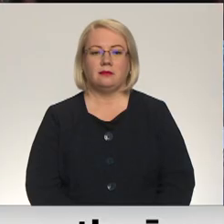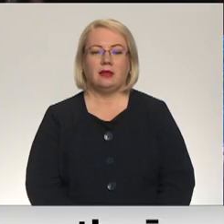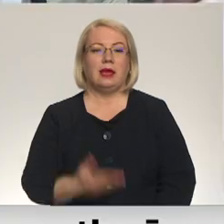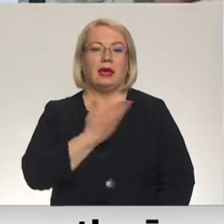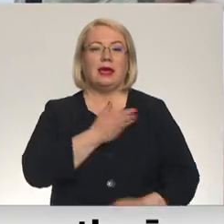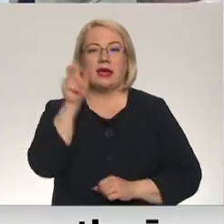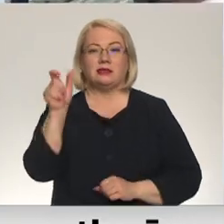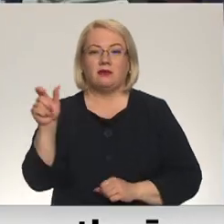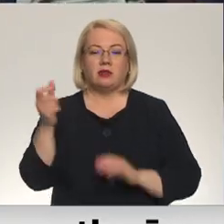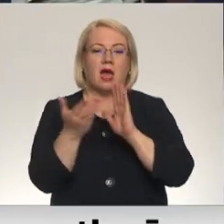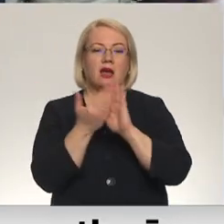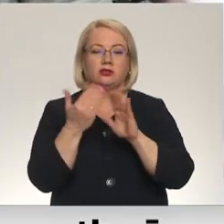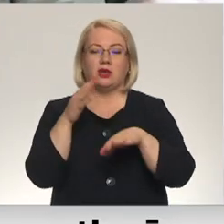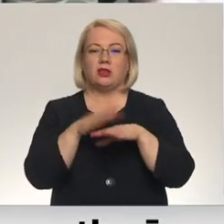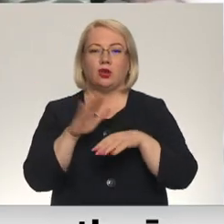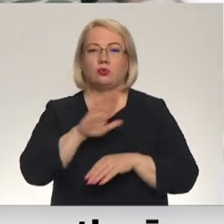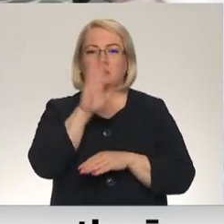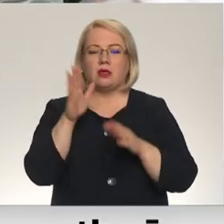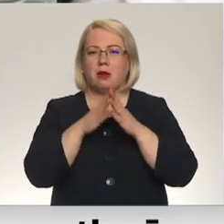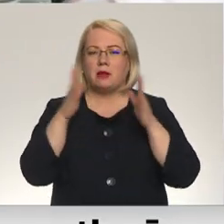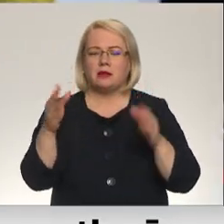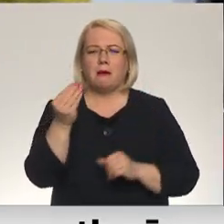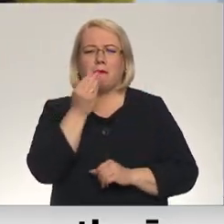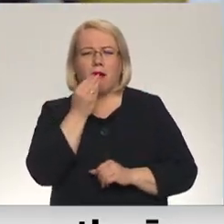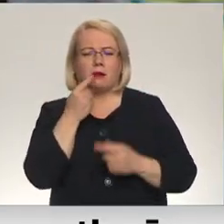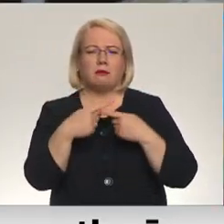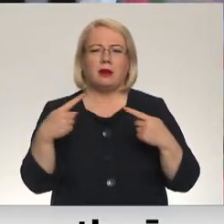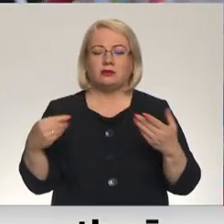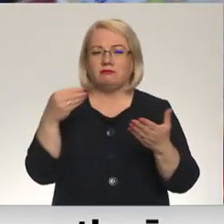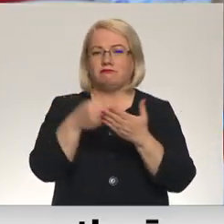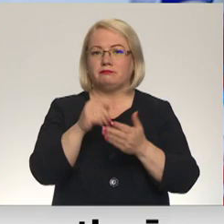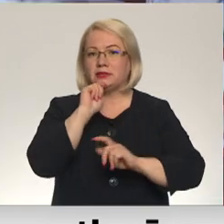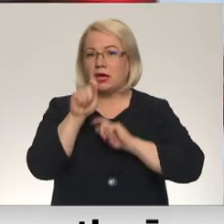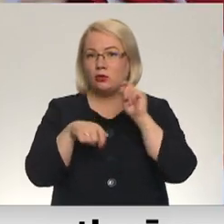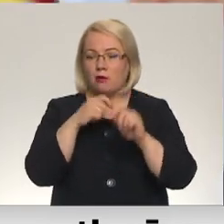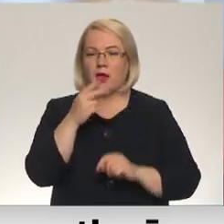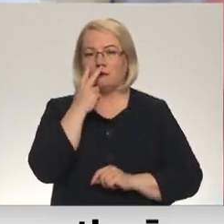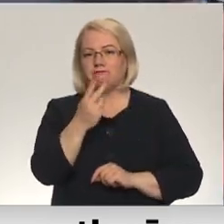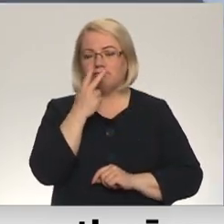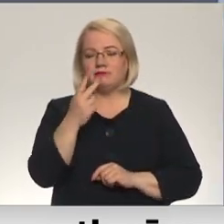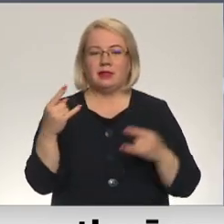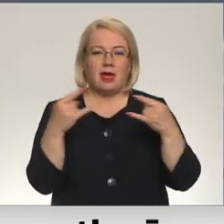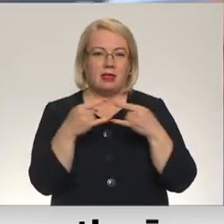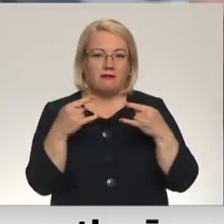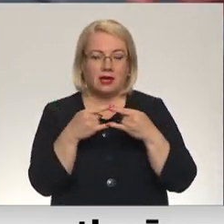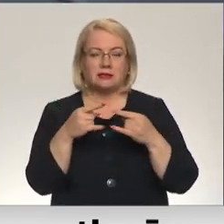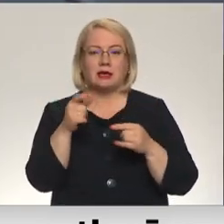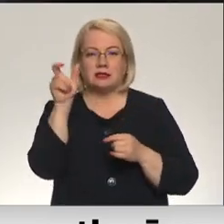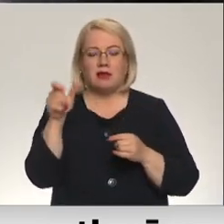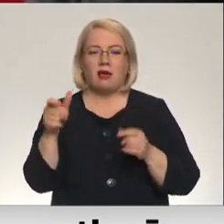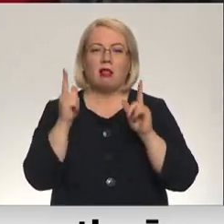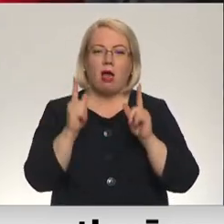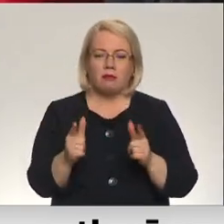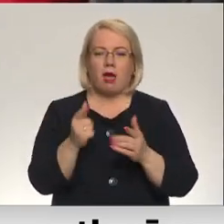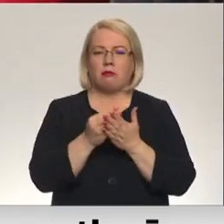Iedzīvotāja atsaucība tirgus dienā liela. Gan pārtiku, gan pretis iegādājas par ziedojumiem. Kā novēroja RTV, cilvēku laparāt vēr savus